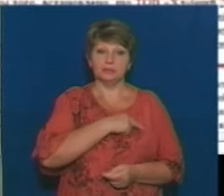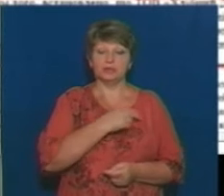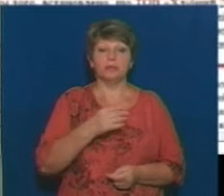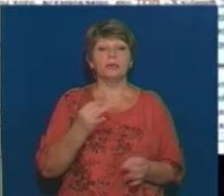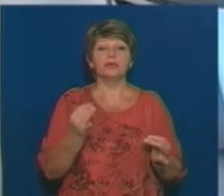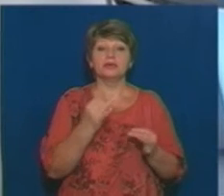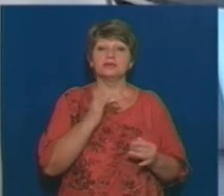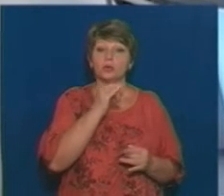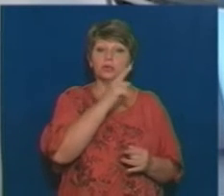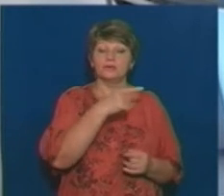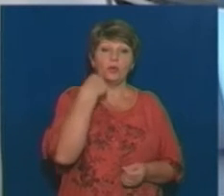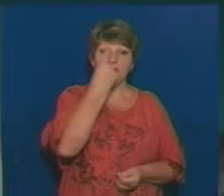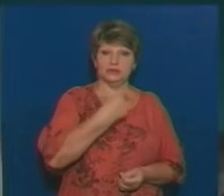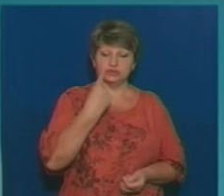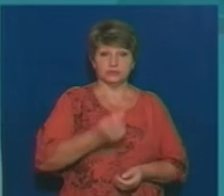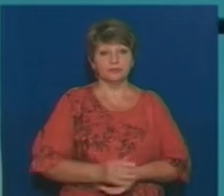поцікавитися.